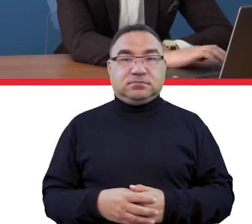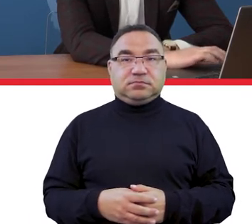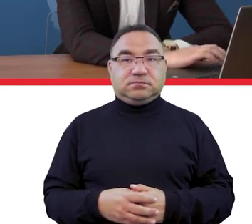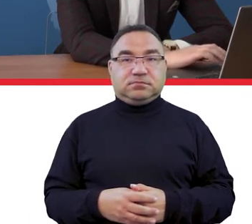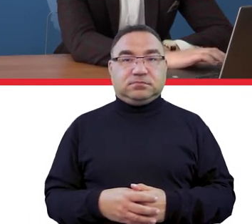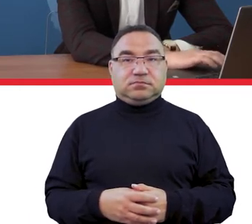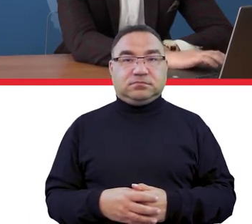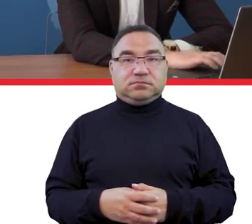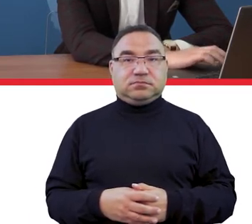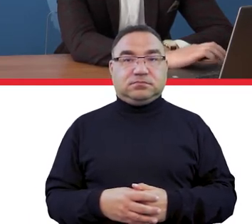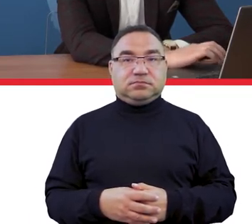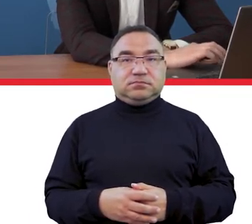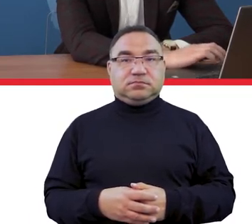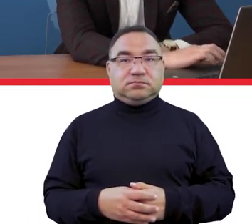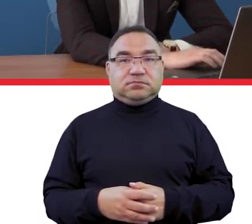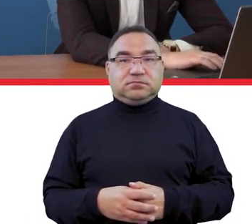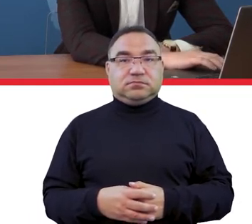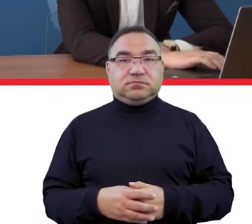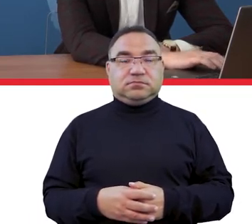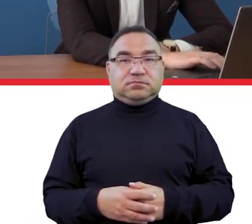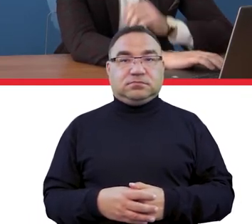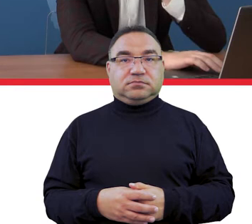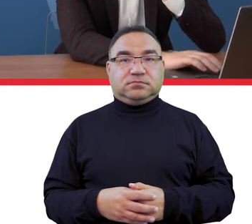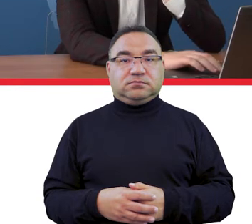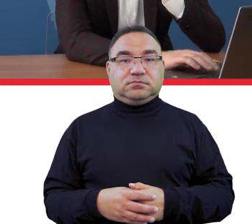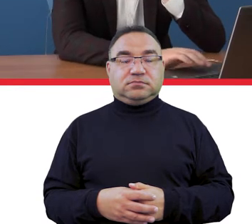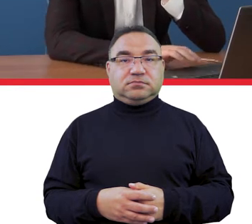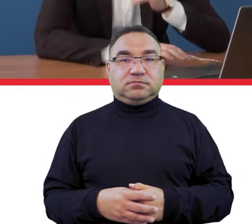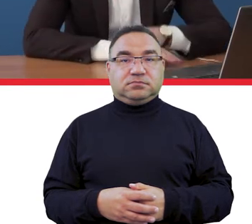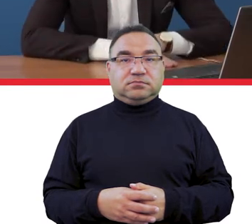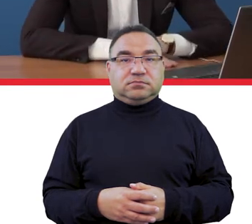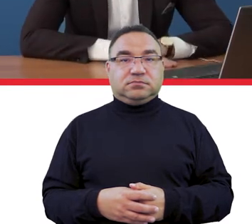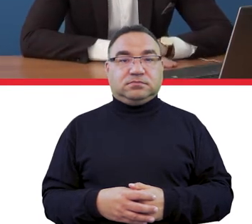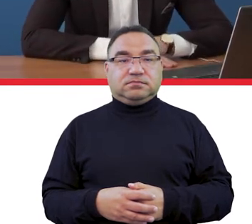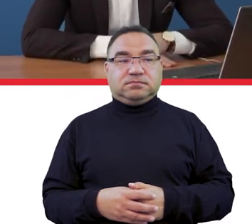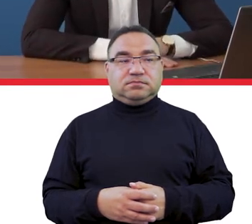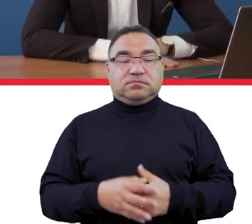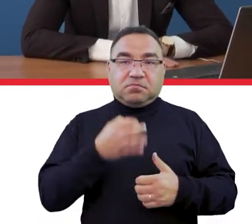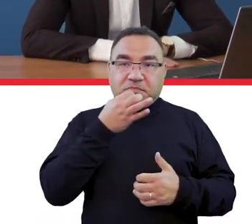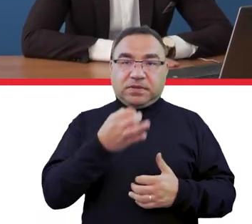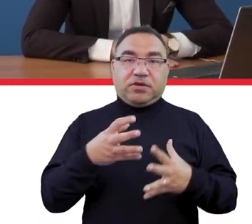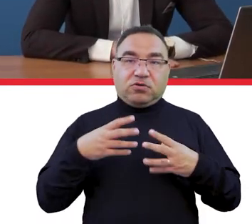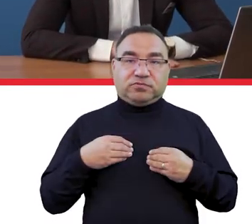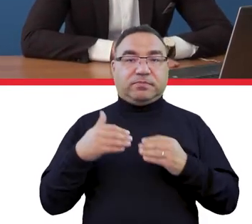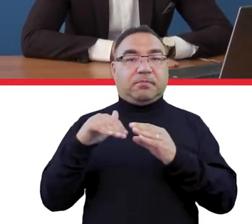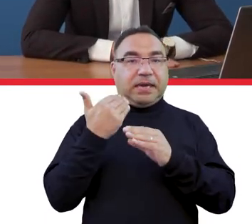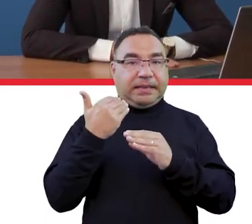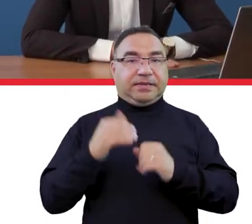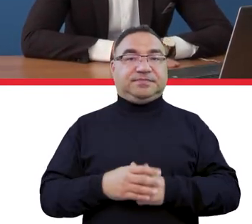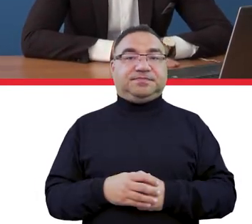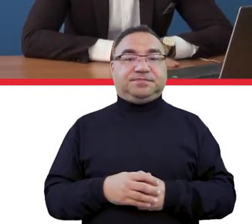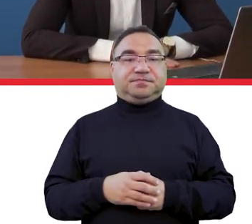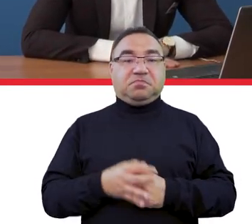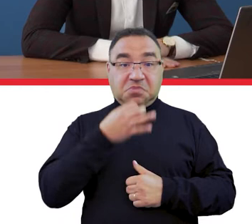które chcielibyśmy zadać. To, które do nas doszło, do naszą